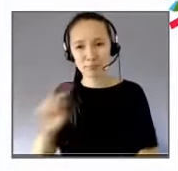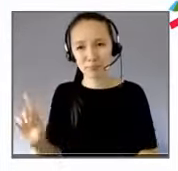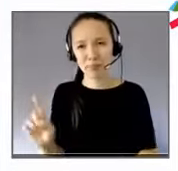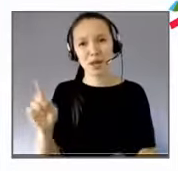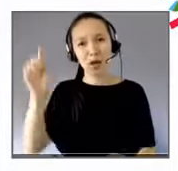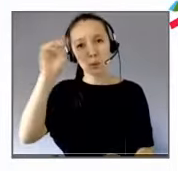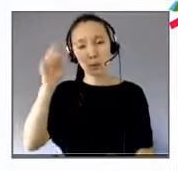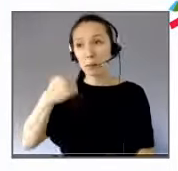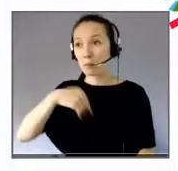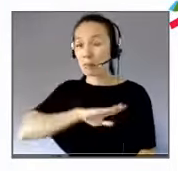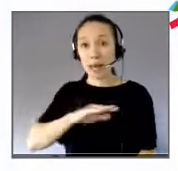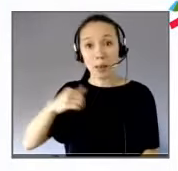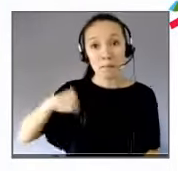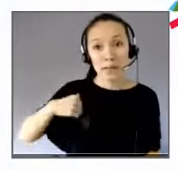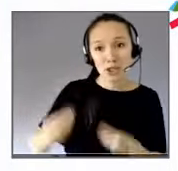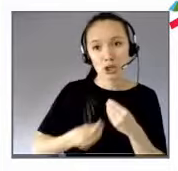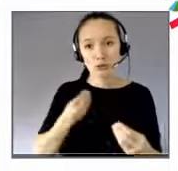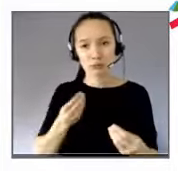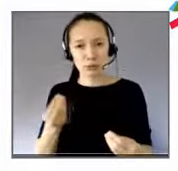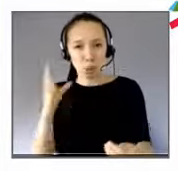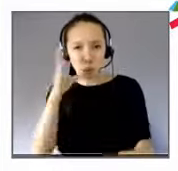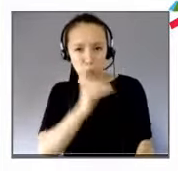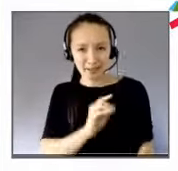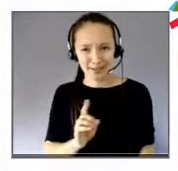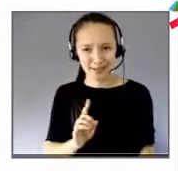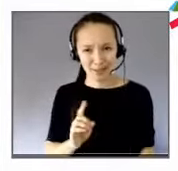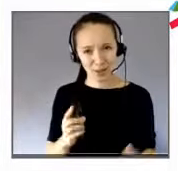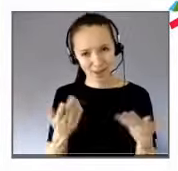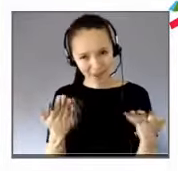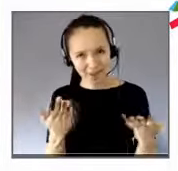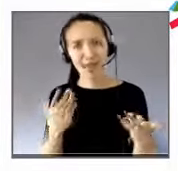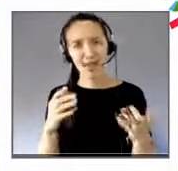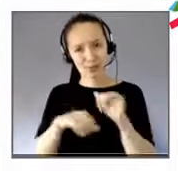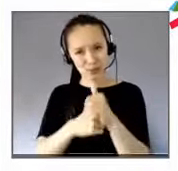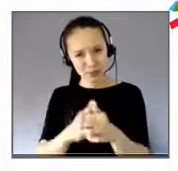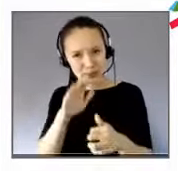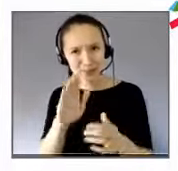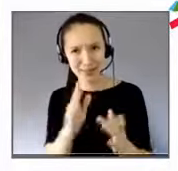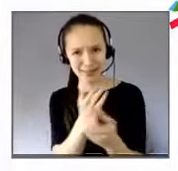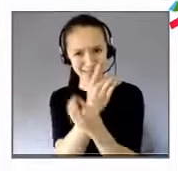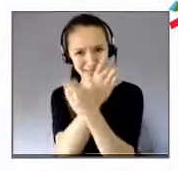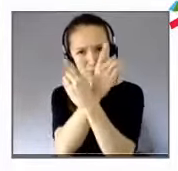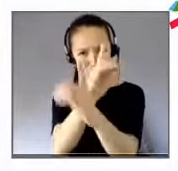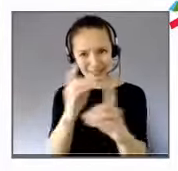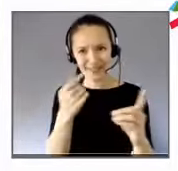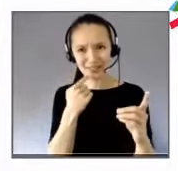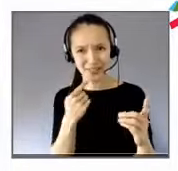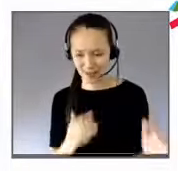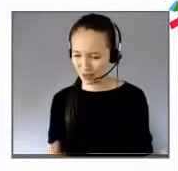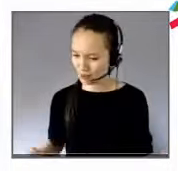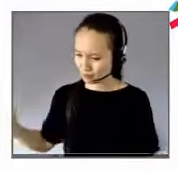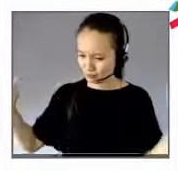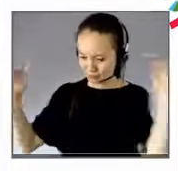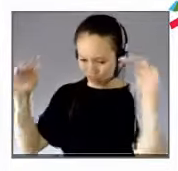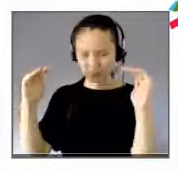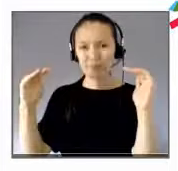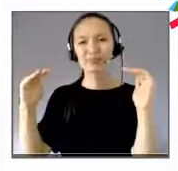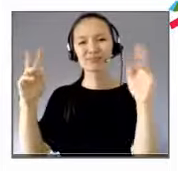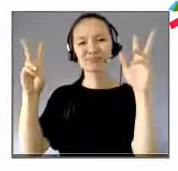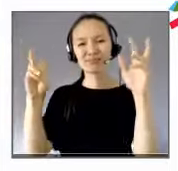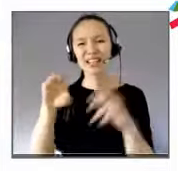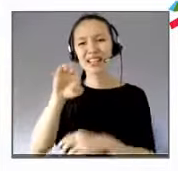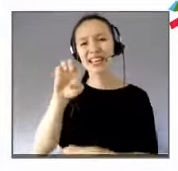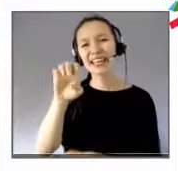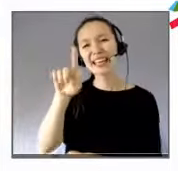Tocqueville avait déjà montré à quel point ça pouvait être une dérive démocratique. L'égalitarisme est une dérive de l'égalité de droit et l